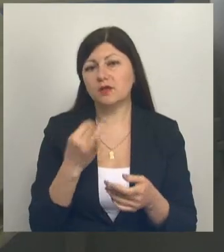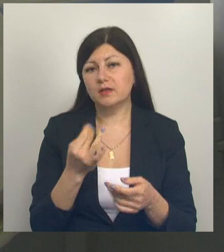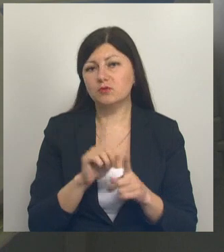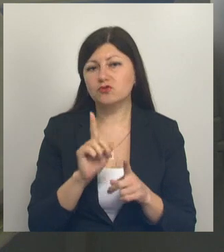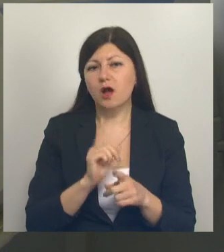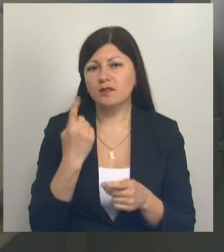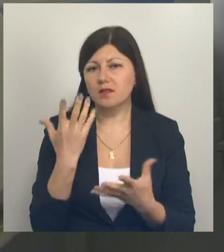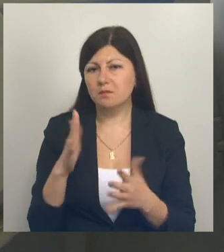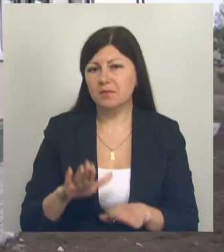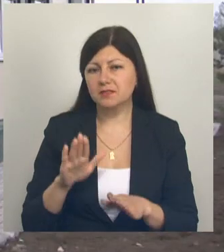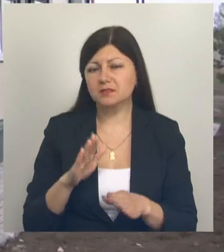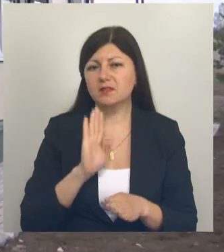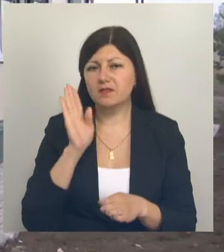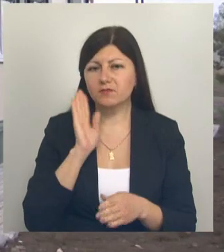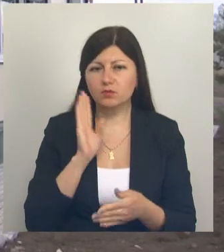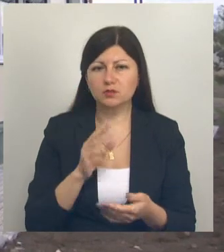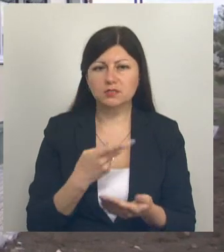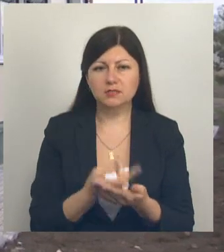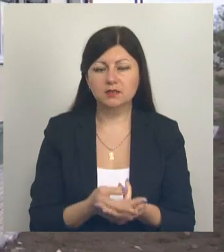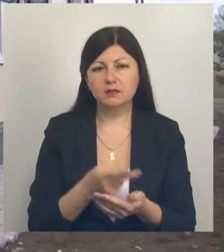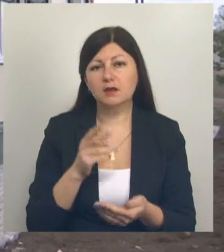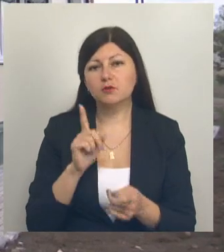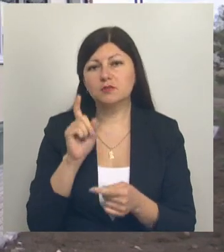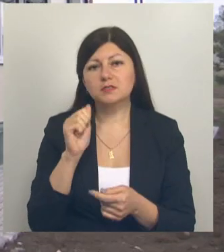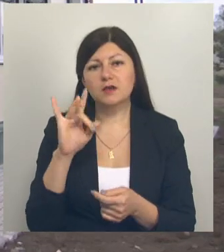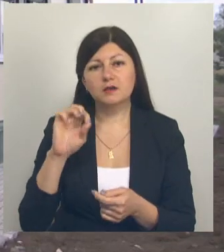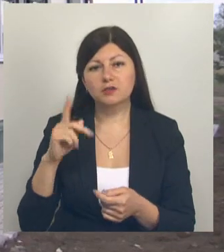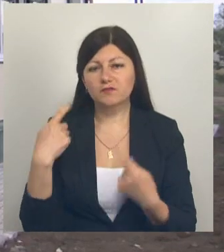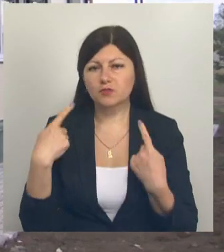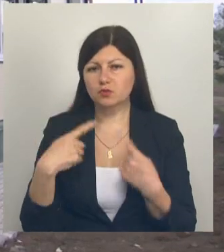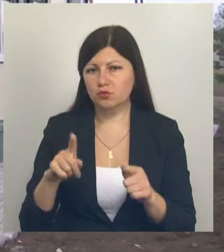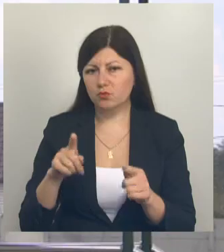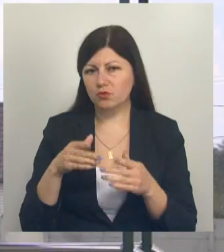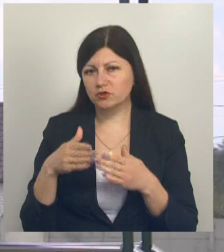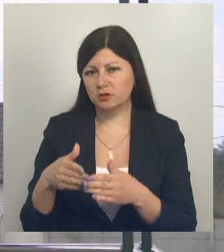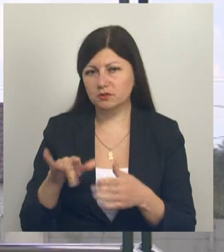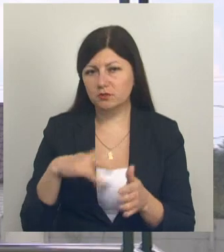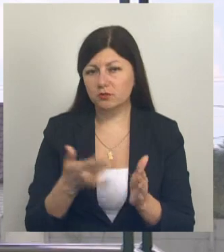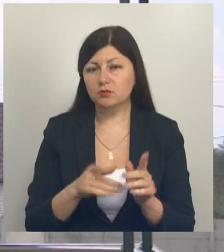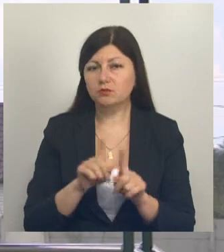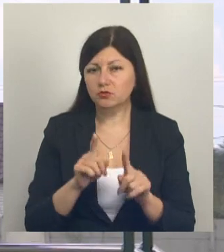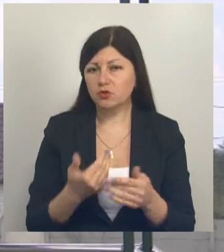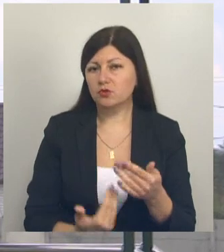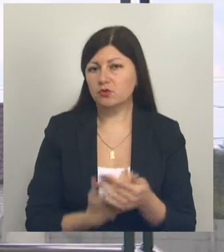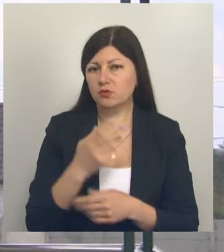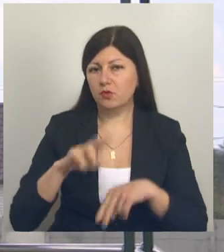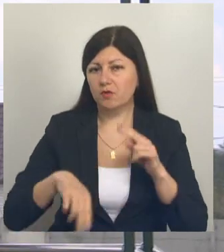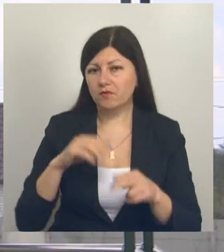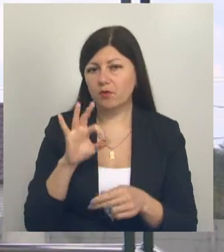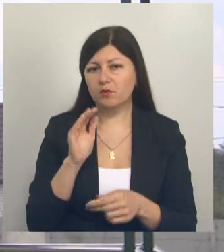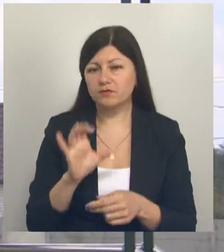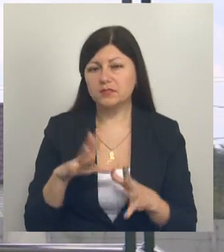дневной стационар. А это массив ИЖС Заречи уже в другой части города. И здесь тоже новый офис семейного врача.